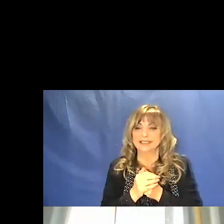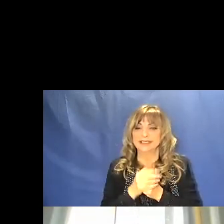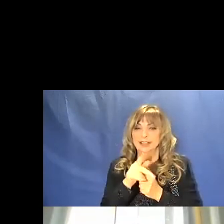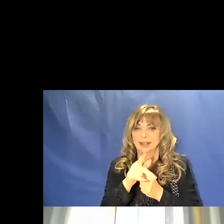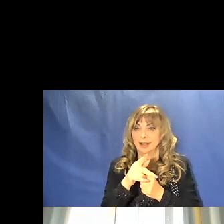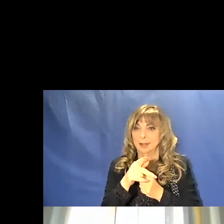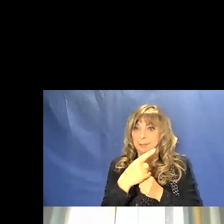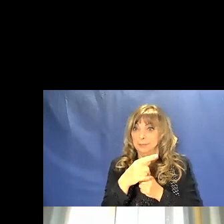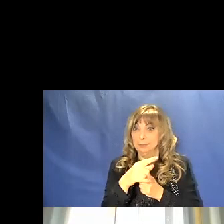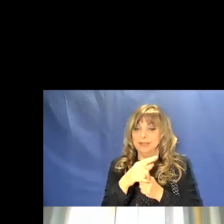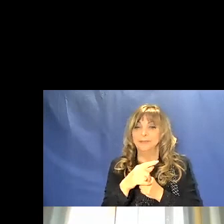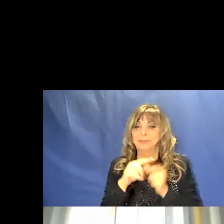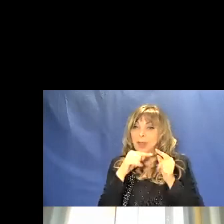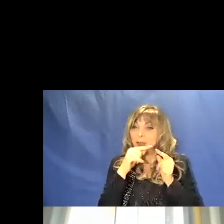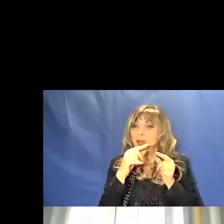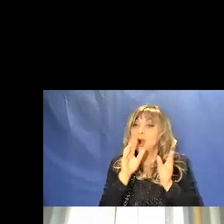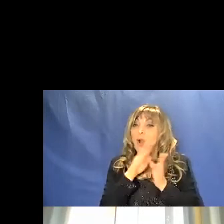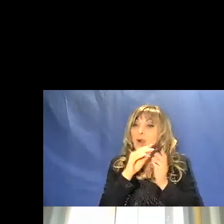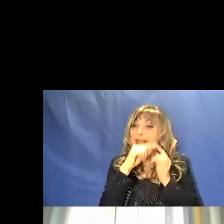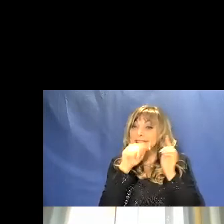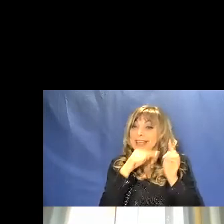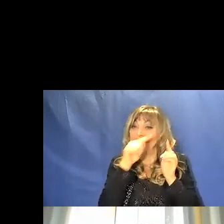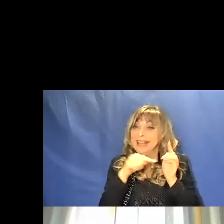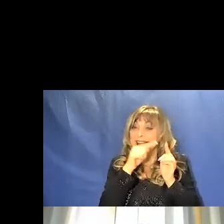conchiglia l'omalopoma sanguineum